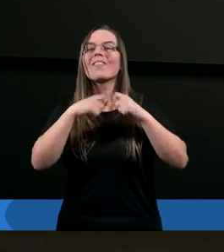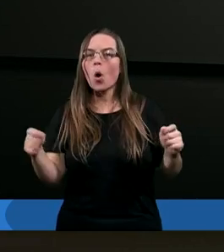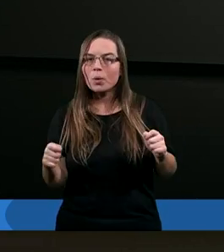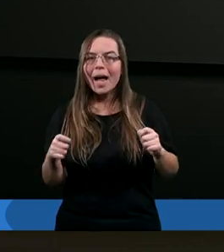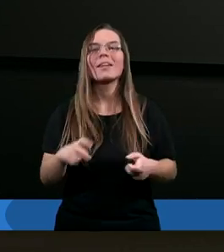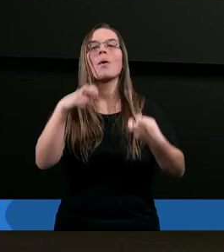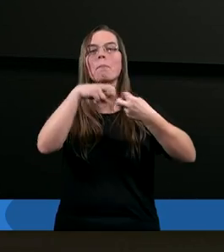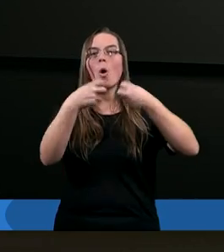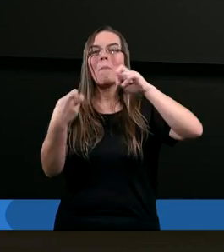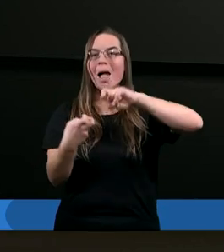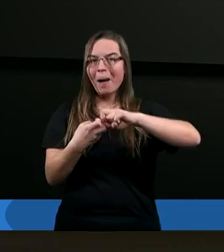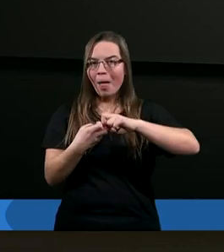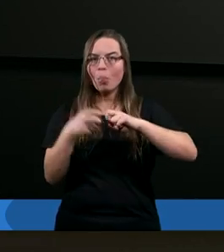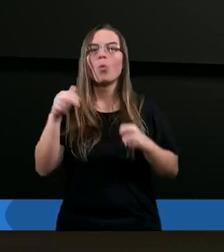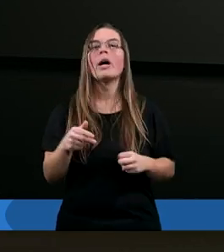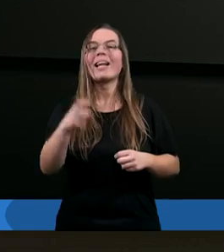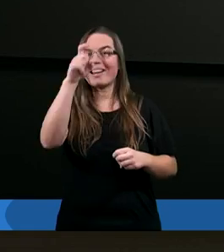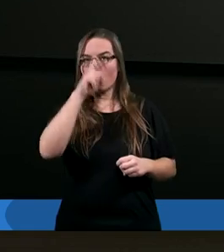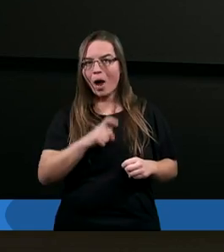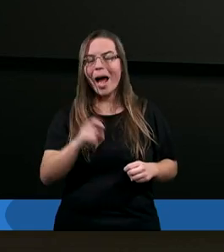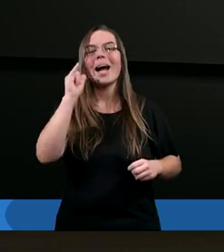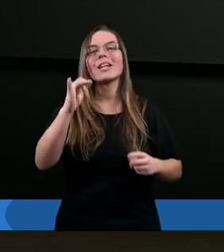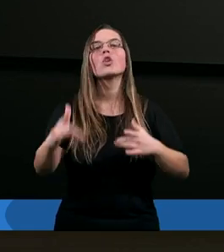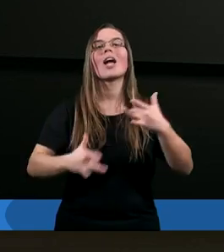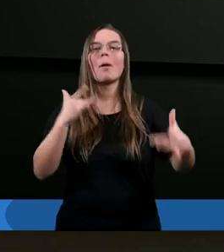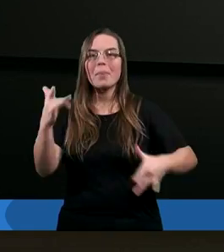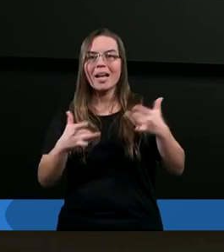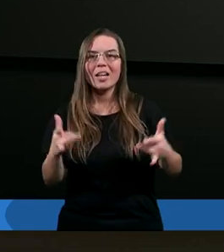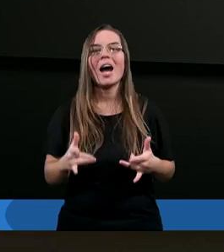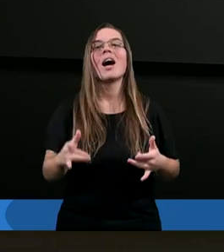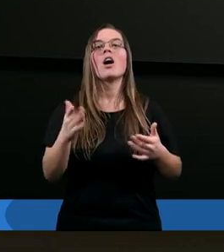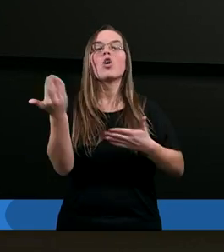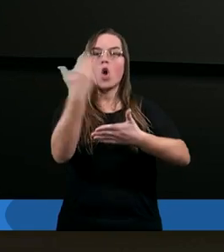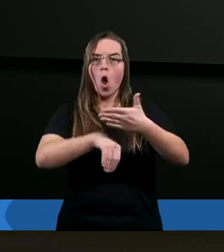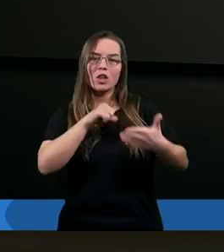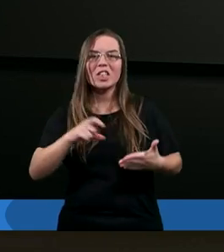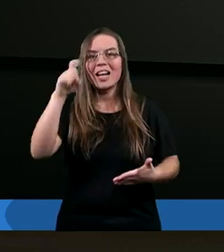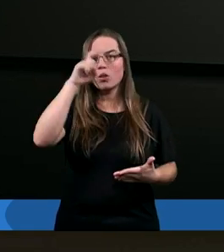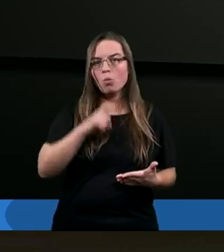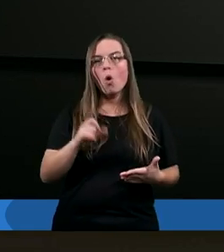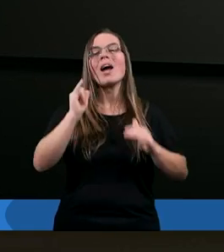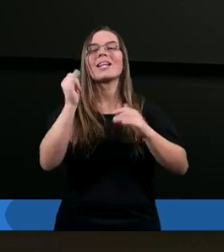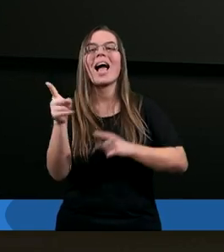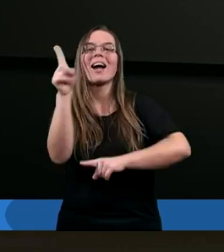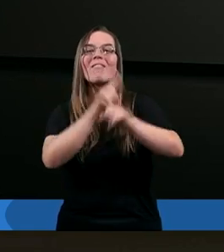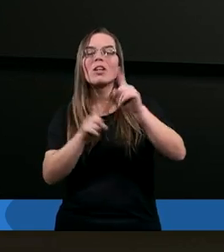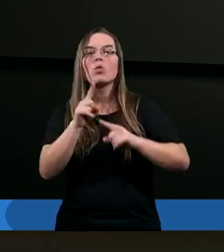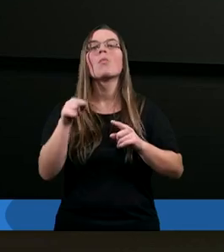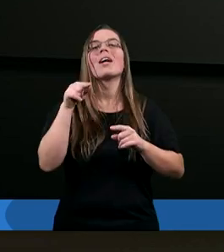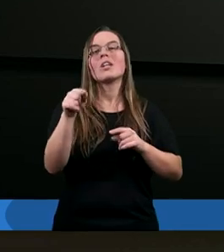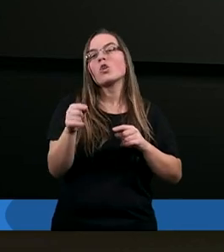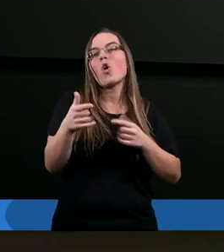problematu zła i cierpienia. Skąd bierze się zło, jak wytłumaczyć cierpienie,